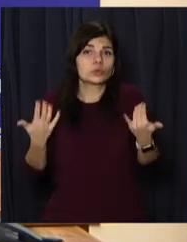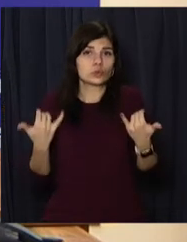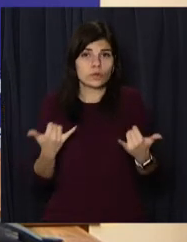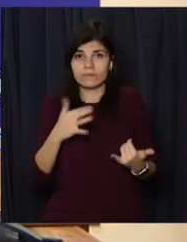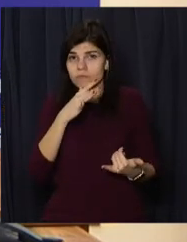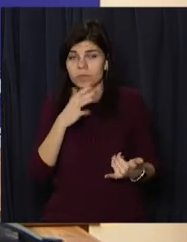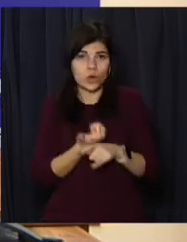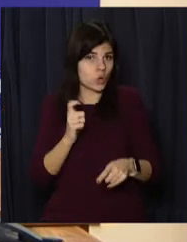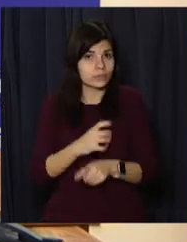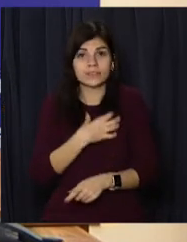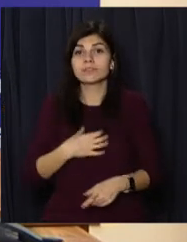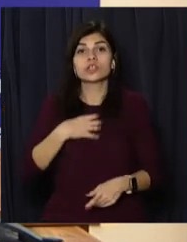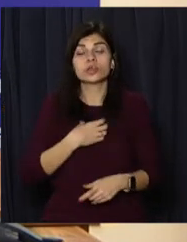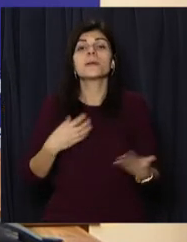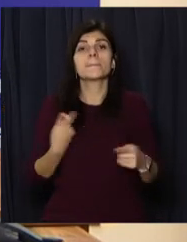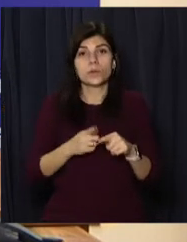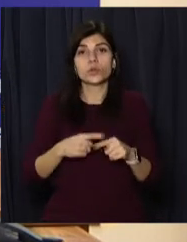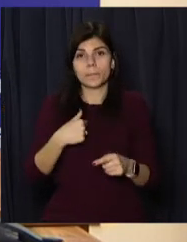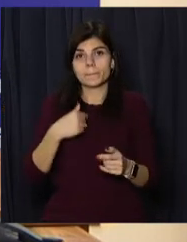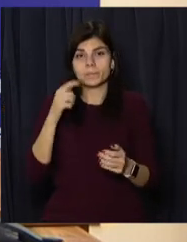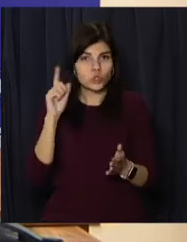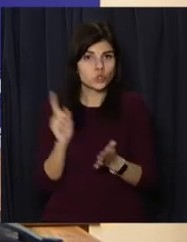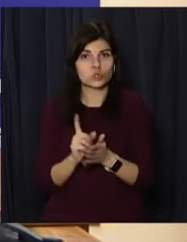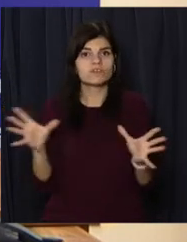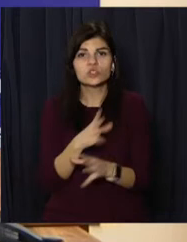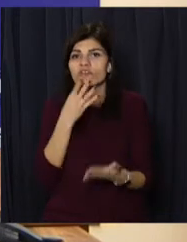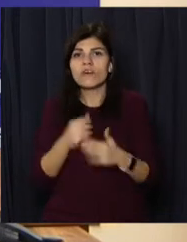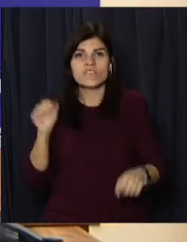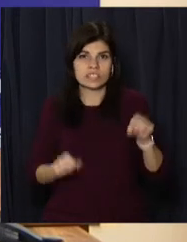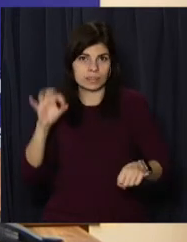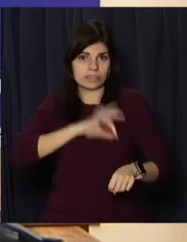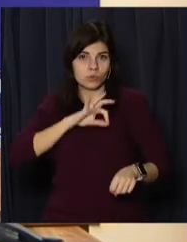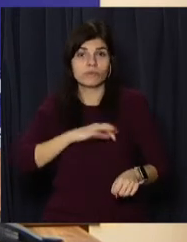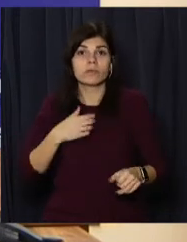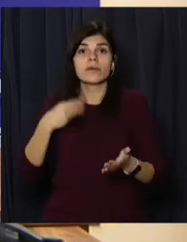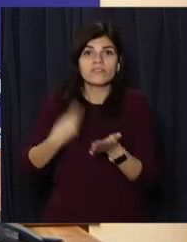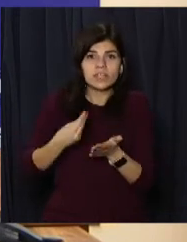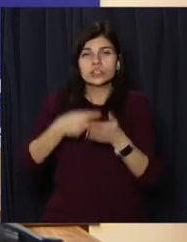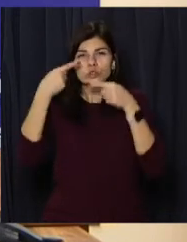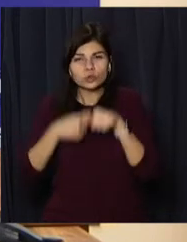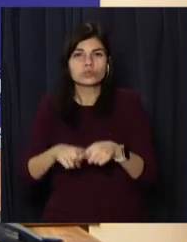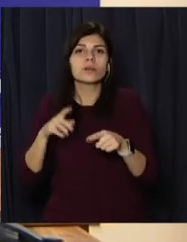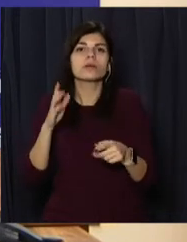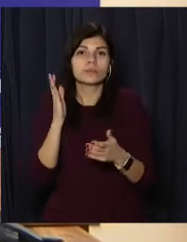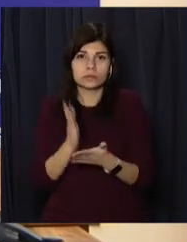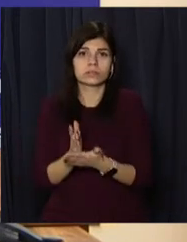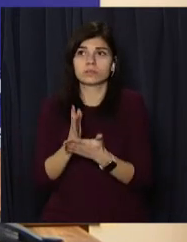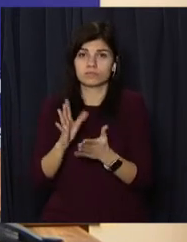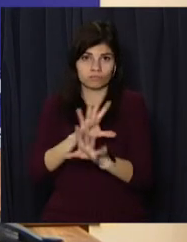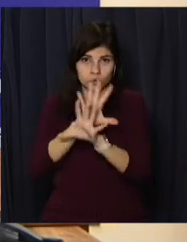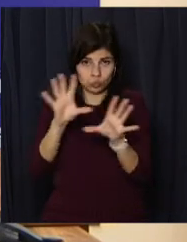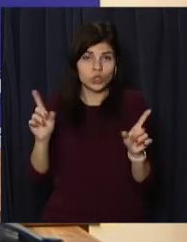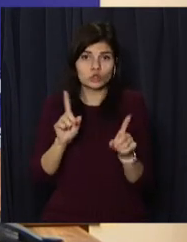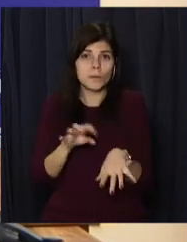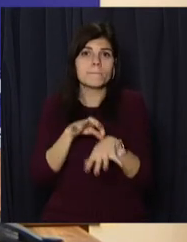надважливо, і тому ми маємо для цього всі свої можливості. Маємо матеріально-технічну базу, маємо фінансовий ресурс для того,